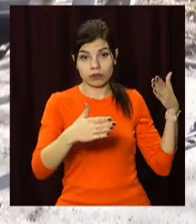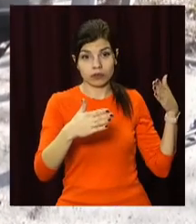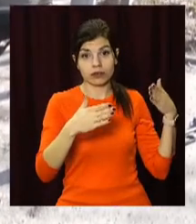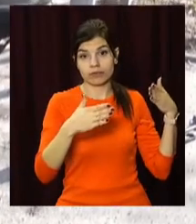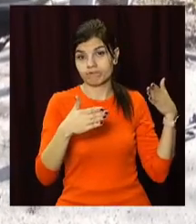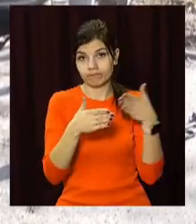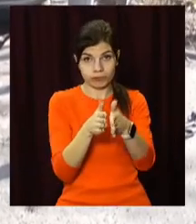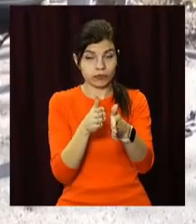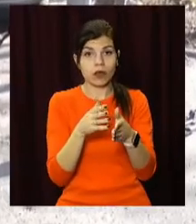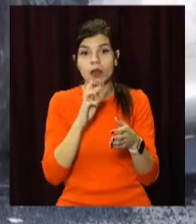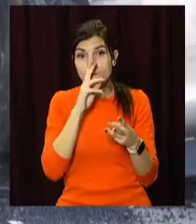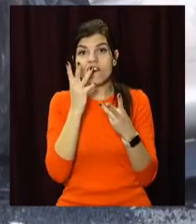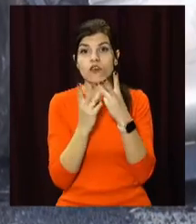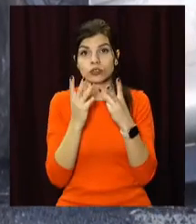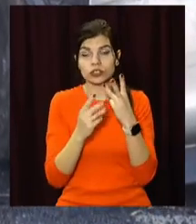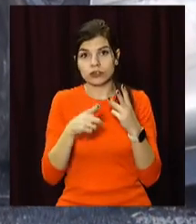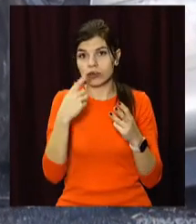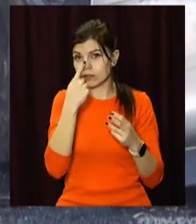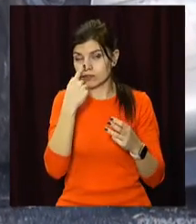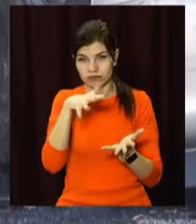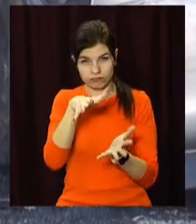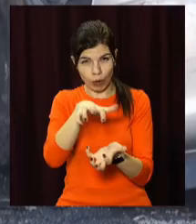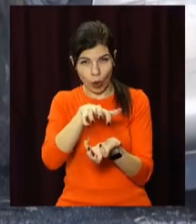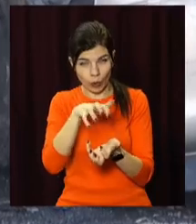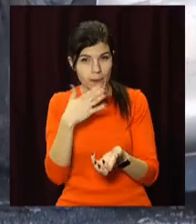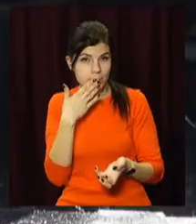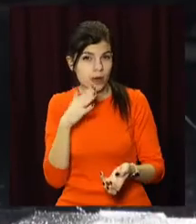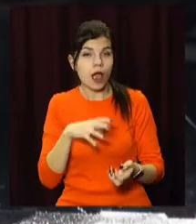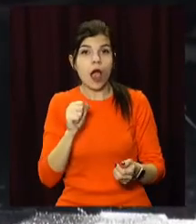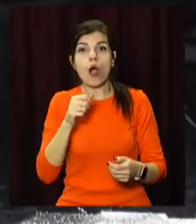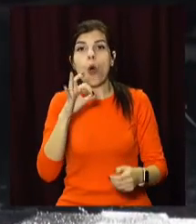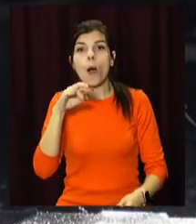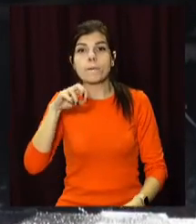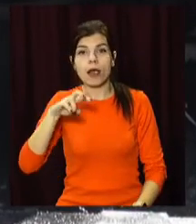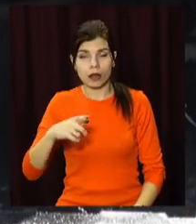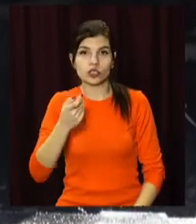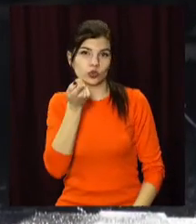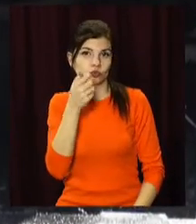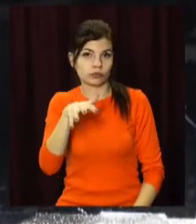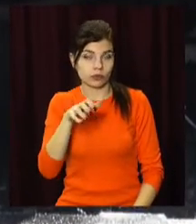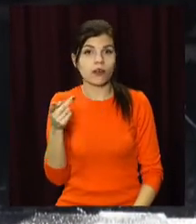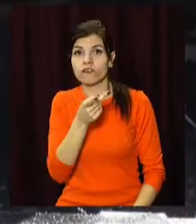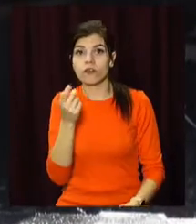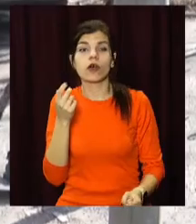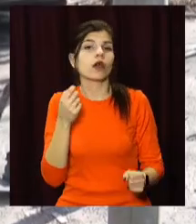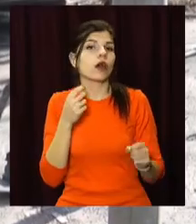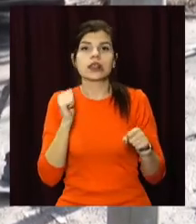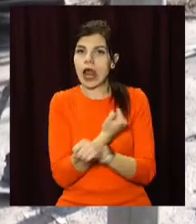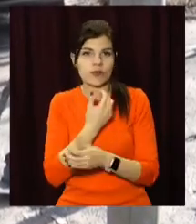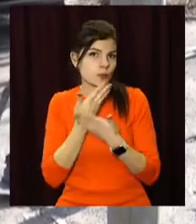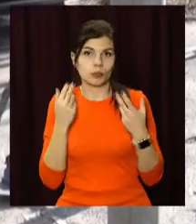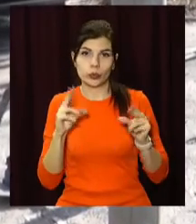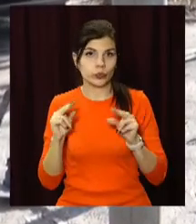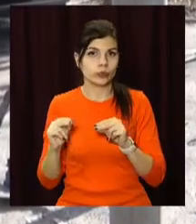результаті зіткнення «Фольксвагена» повністю розтрощило передню частину, в «Опеля» пошкоджено бампер. Обидва водії обійшлися без травм.